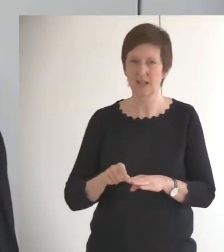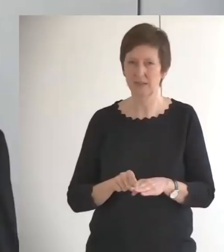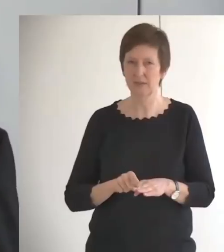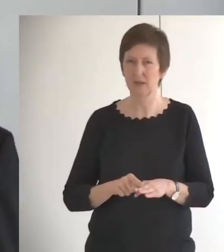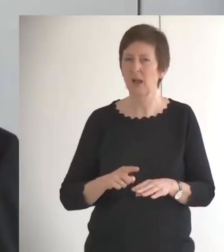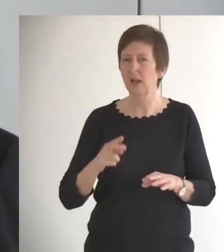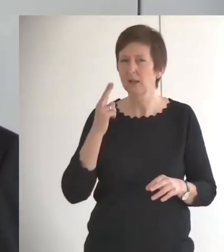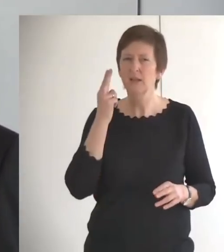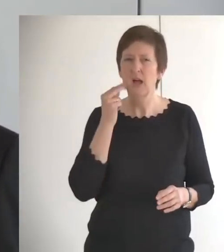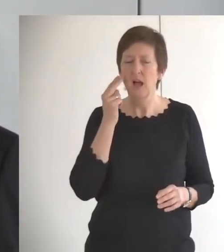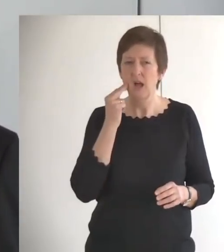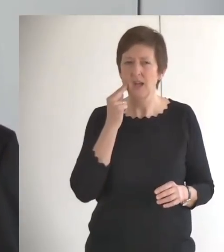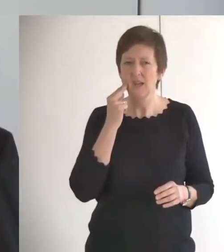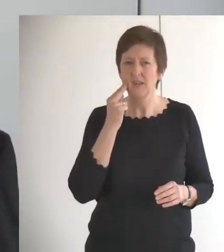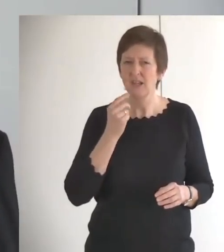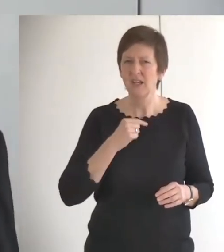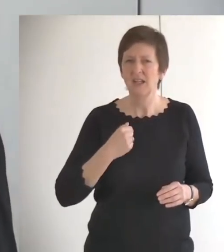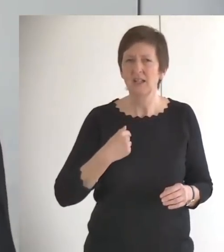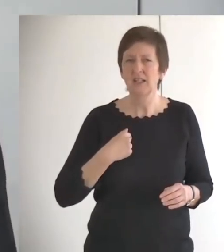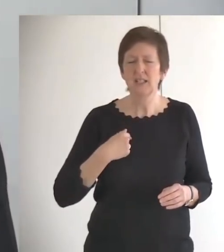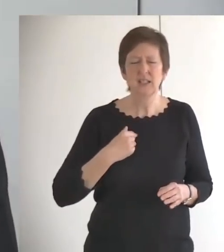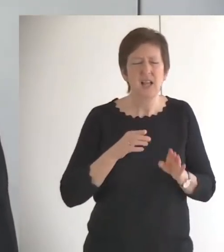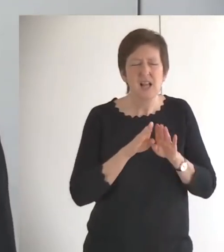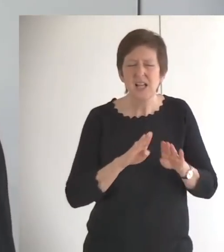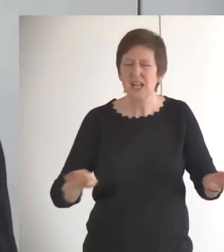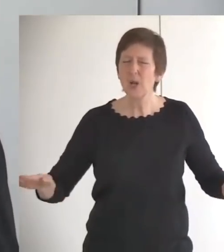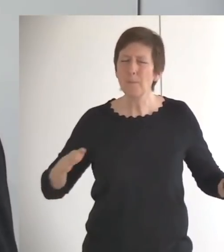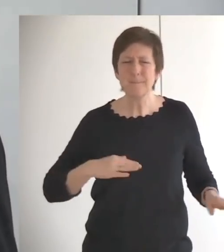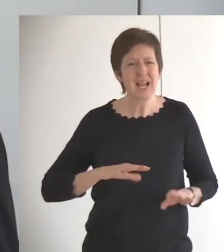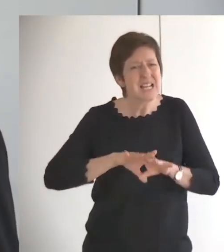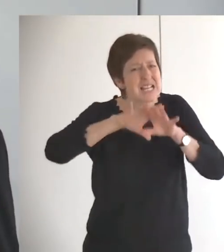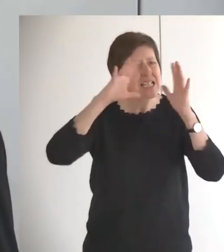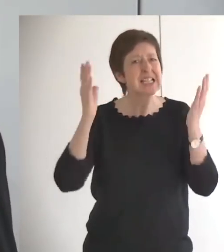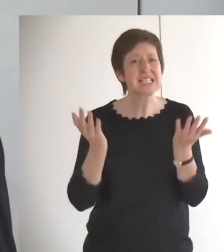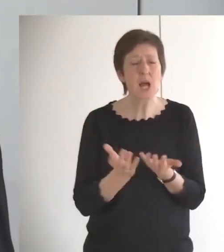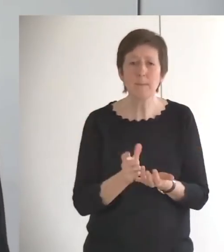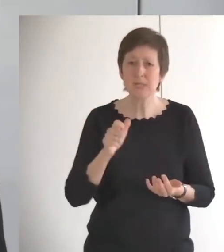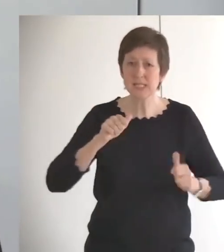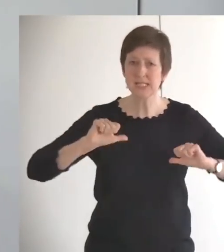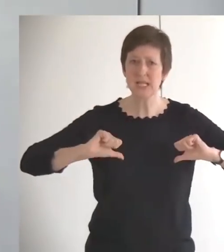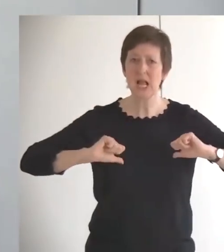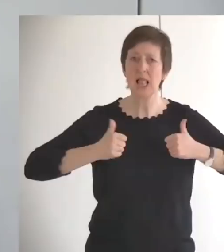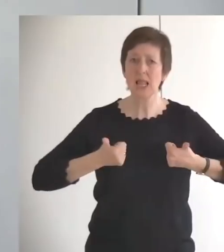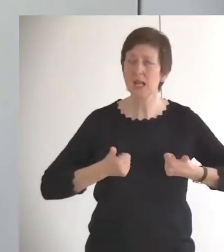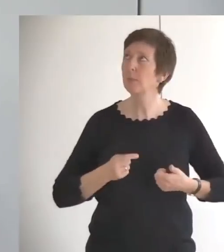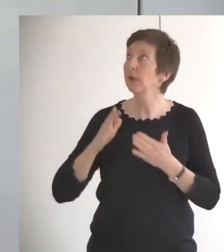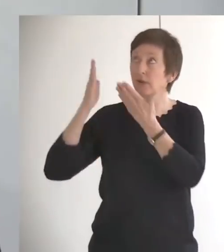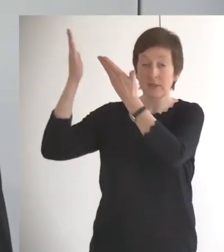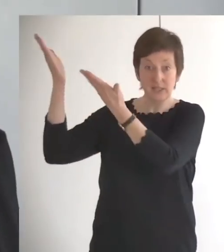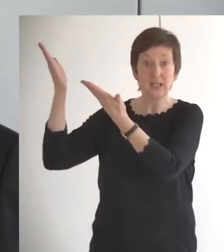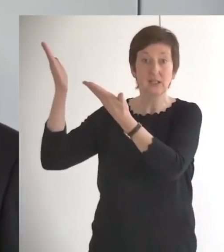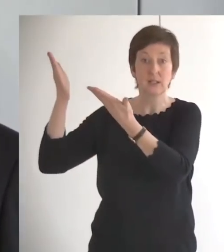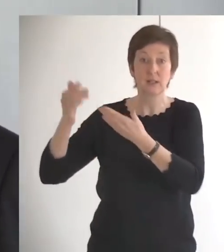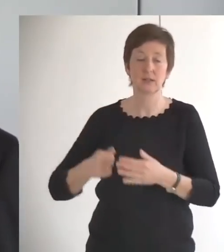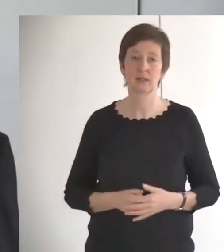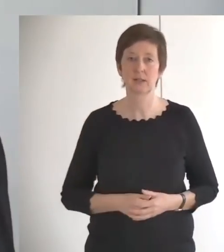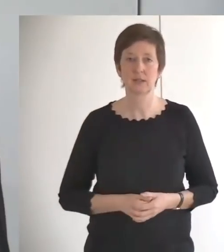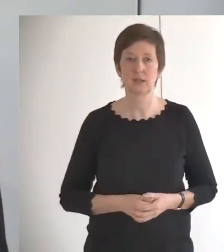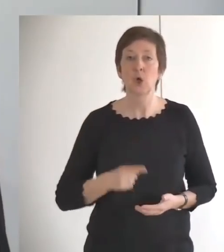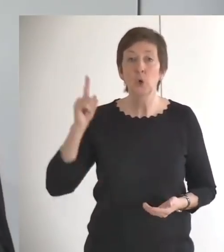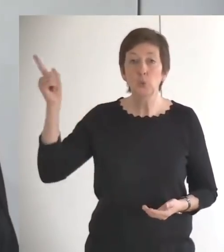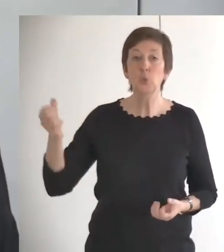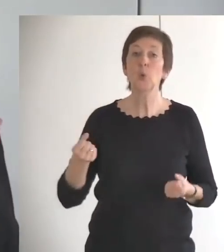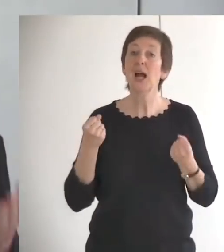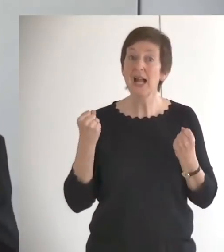deine göttliche Führung, in deinen Willen. Ich gebe meine rechte Hand. Du hältst mich bei meiner rechten Hand,